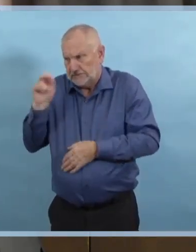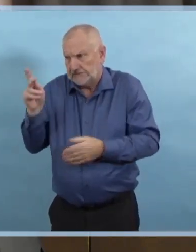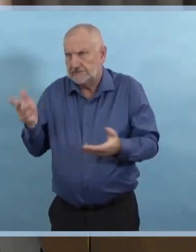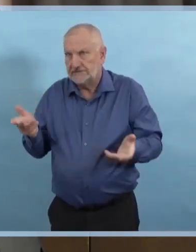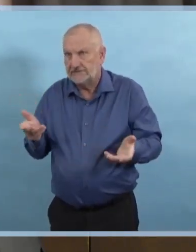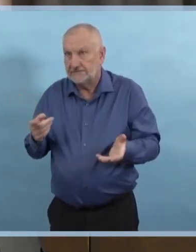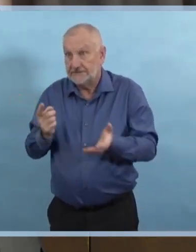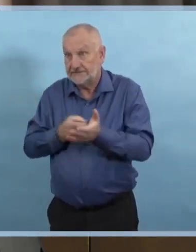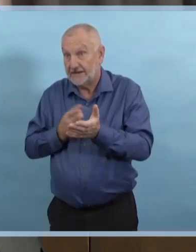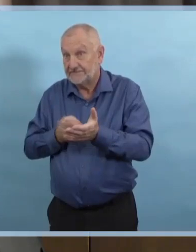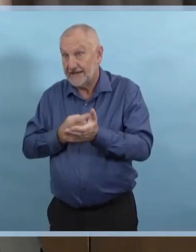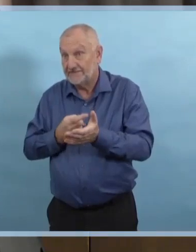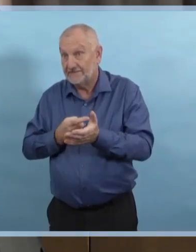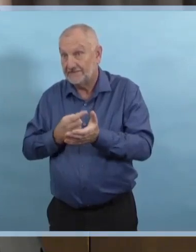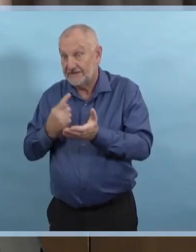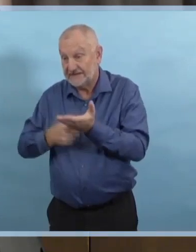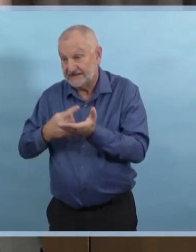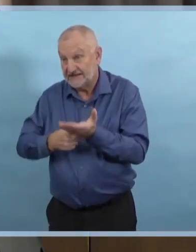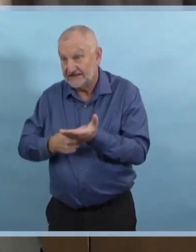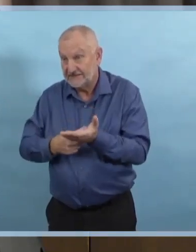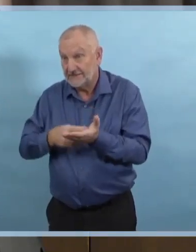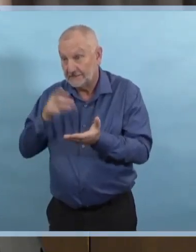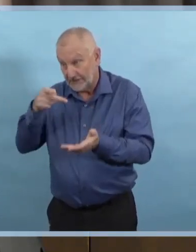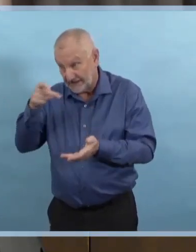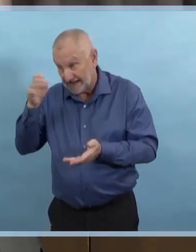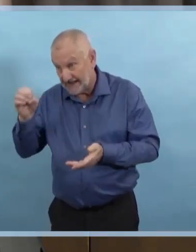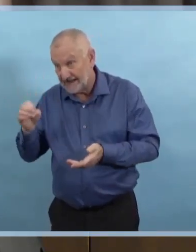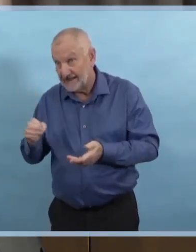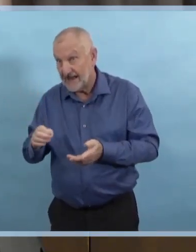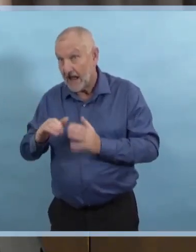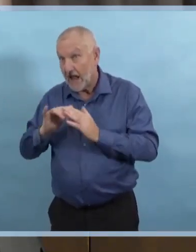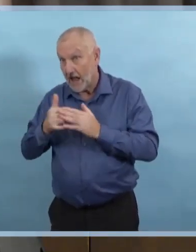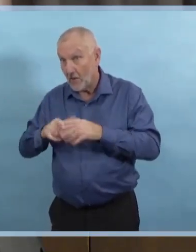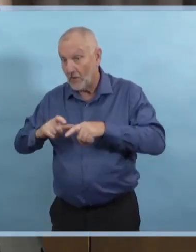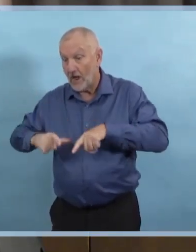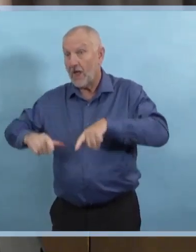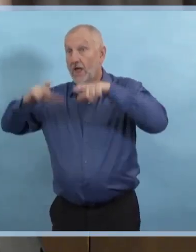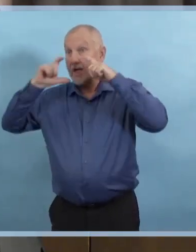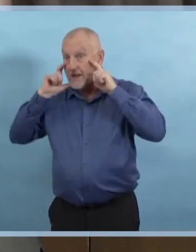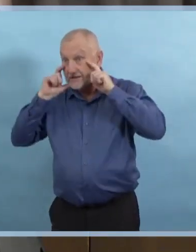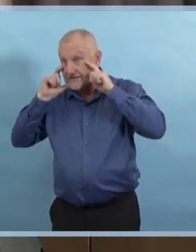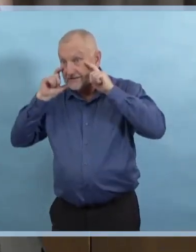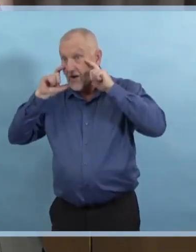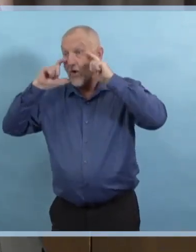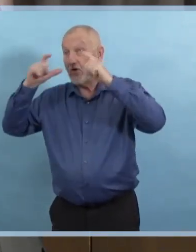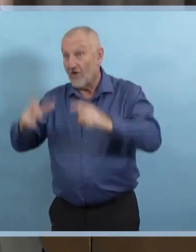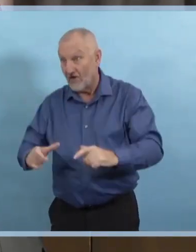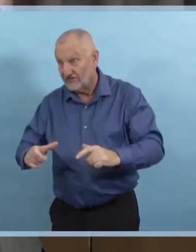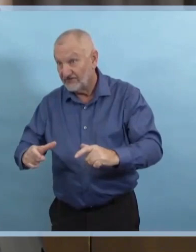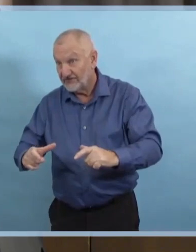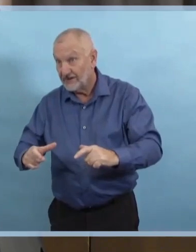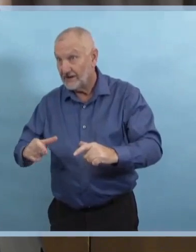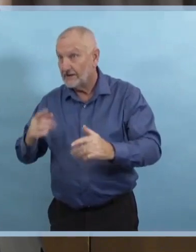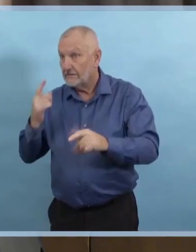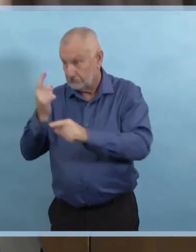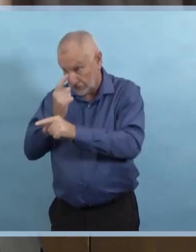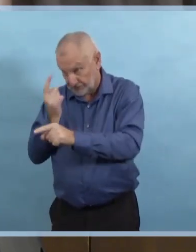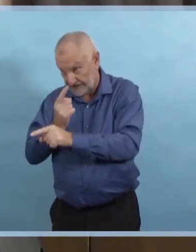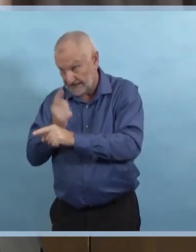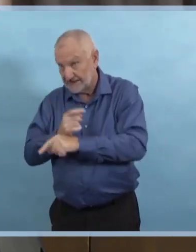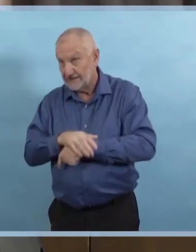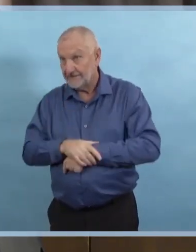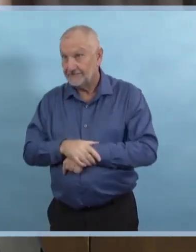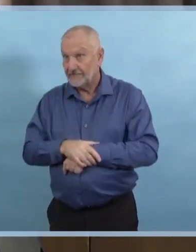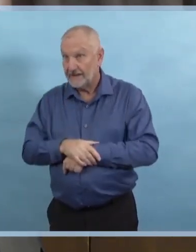qui a été offerte pendant toute la pandémie. Au début et encore à l'automne, nous avons fait des efforts pour faire circuler le